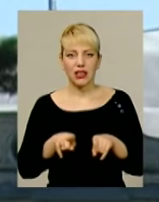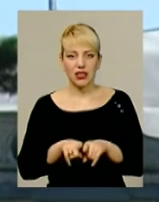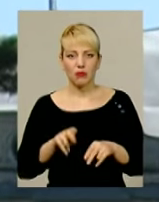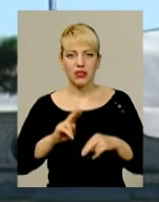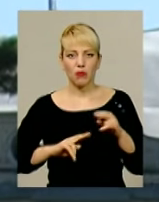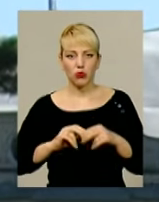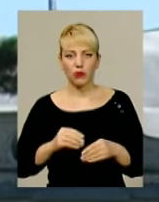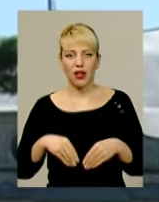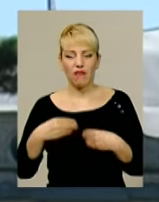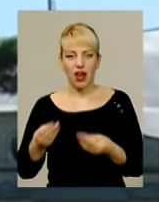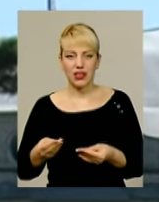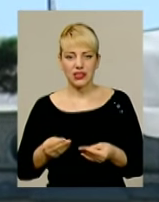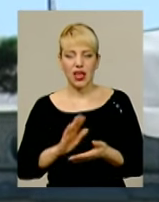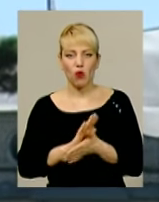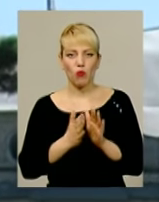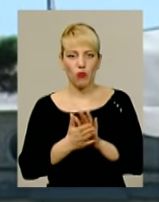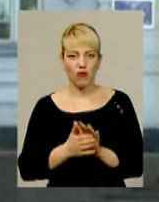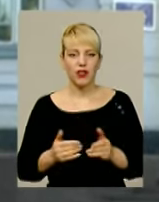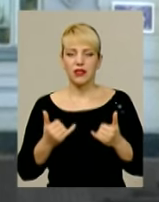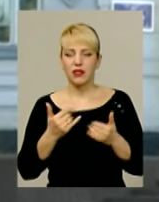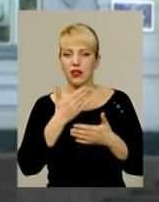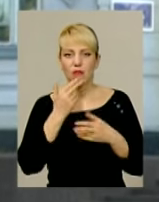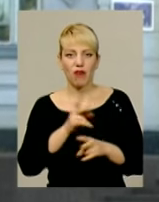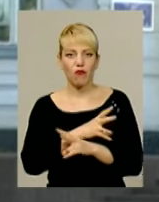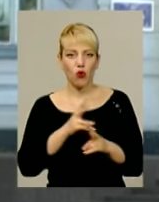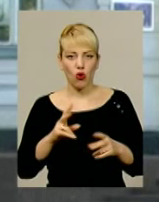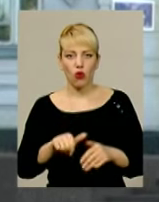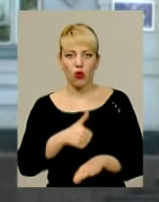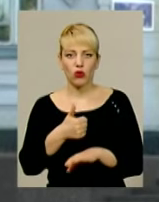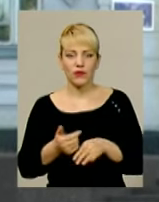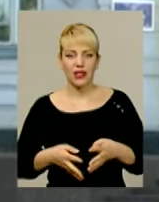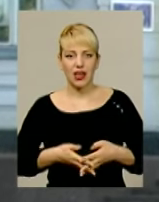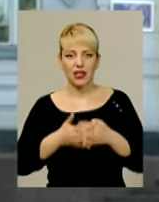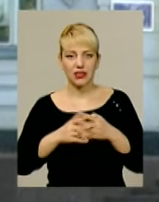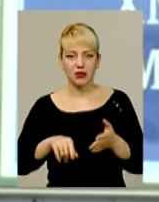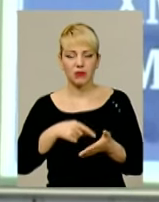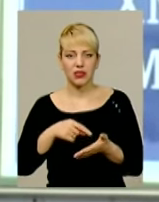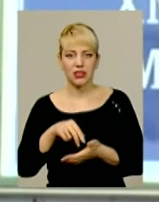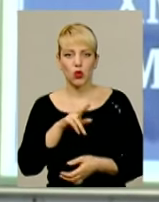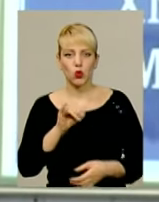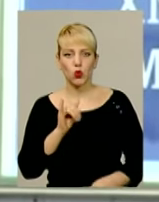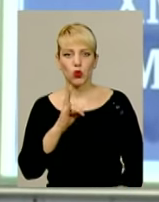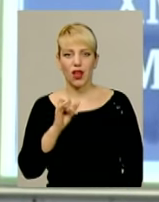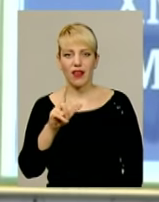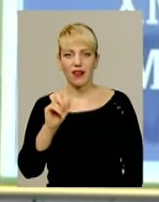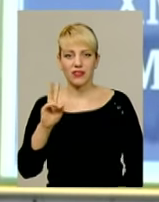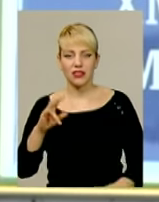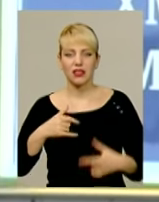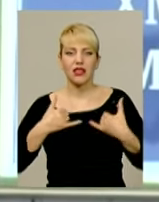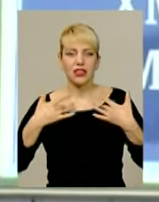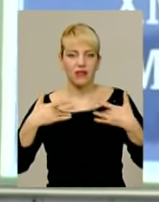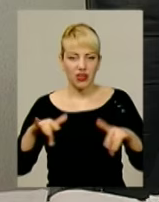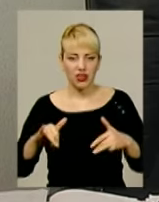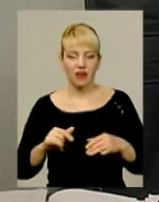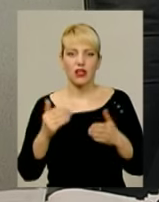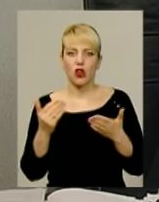видавалися містобудівні умови, нині немає у кого. Головний архітектор міста Віктор Дунаєвський звільнився, нового ще не призначили.